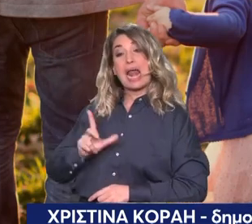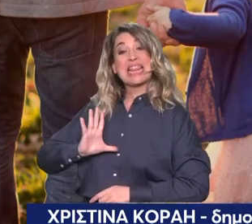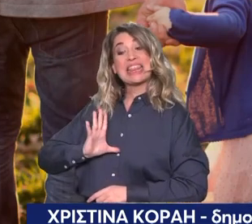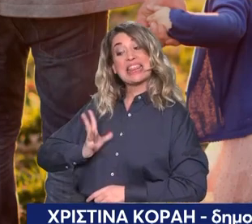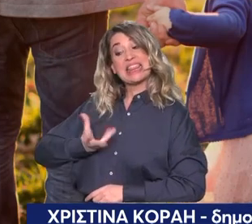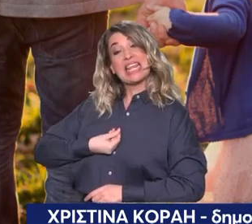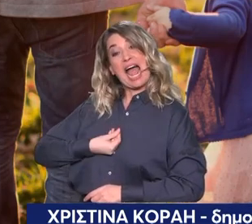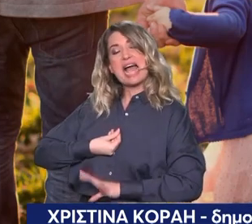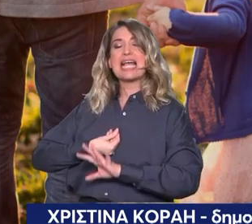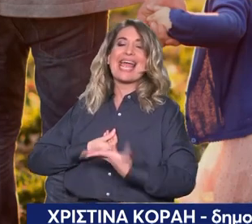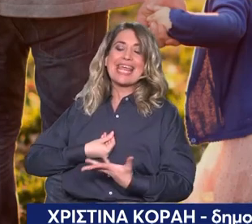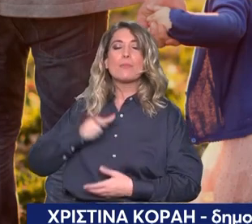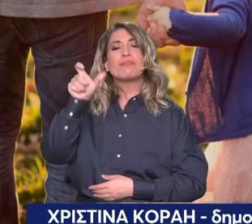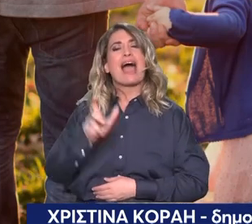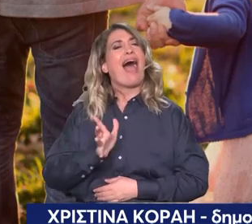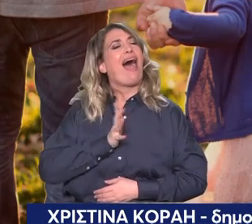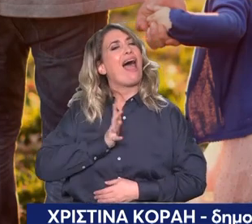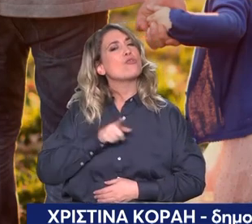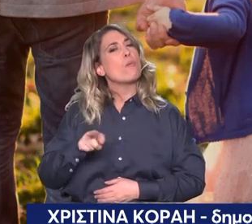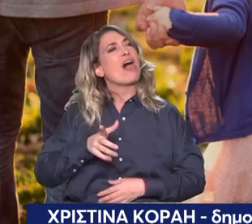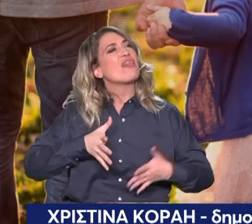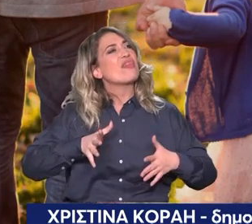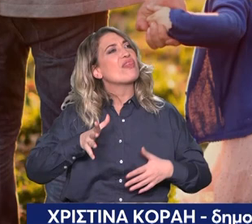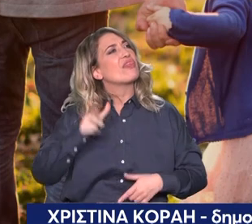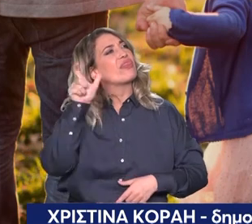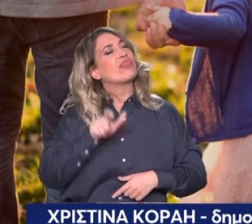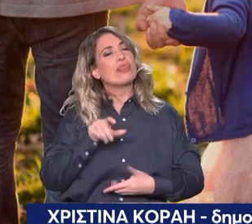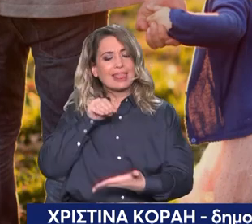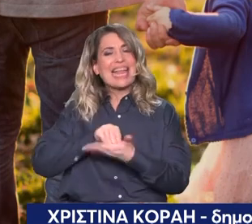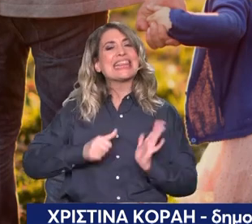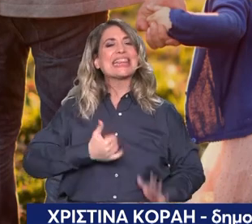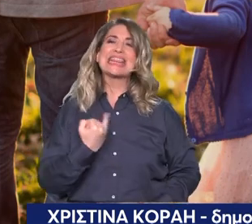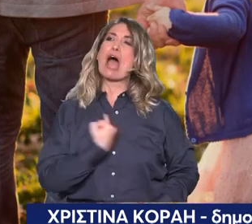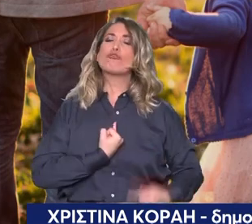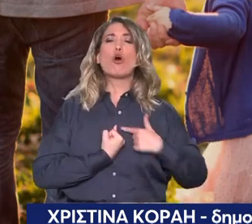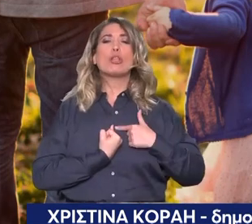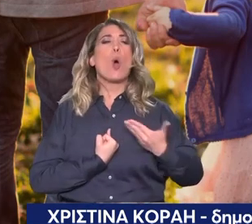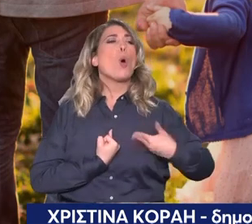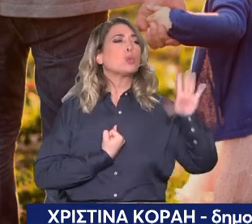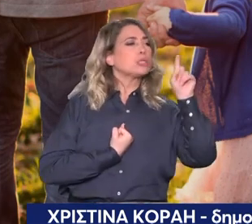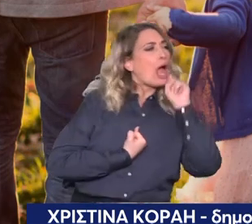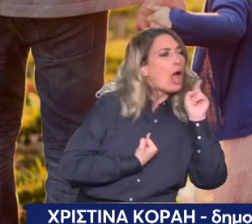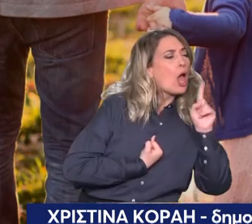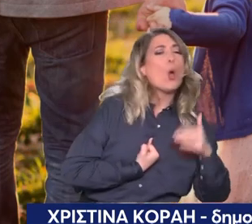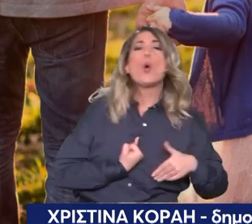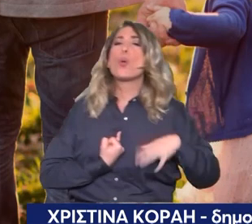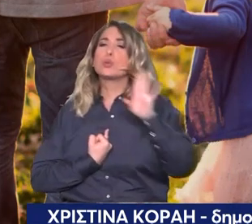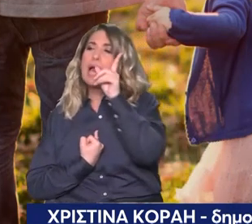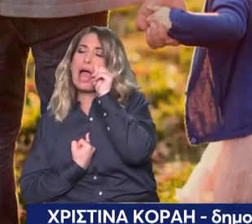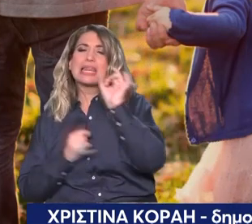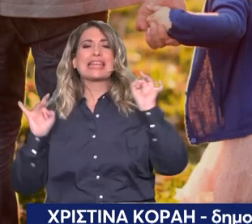ότι ανήκουν στο τρίτο φύλλο, παράθυρο που αφήνει το νομοσχέδιο του ΣΥΡΙΖΑ ανοιχτό.